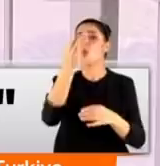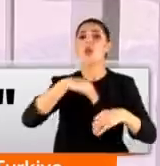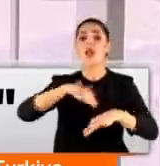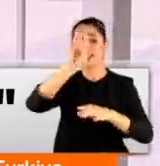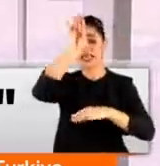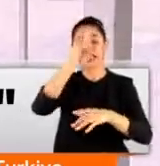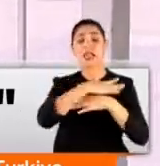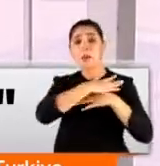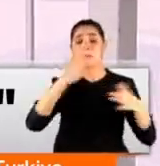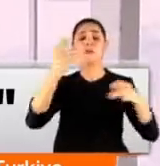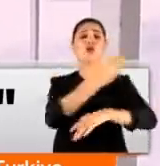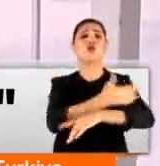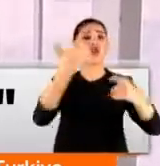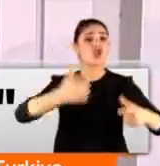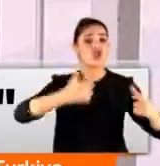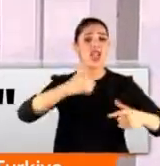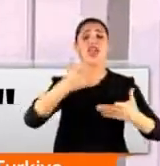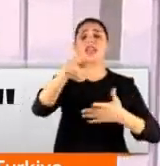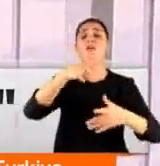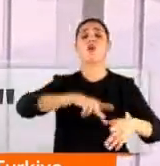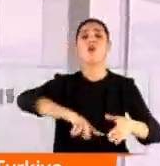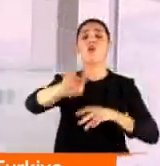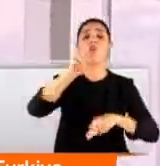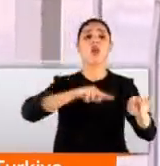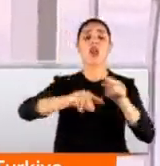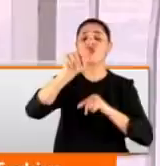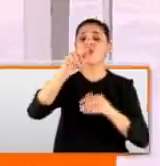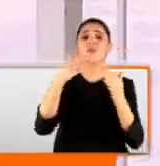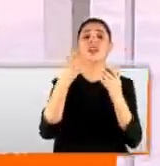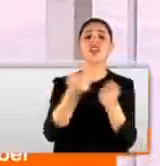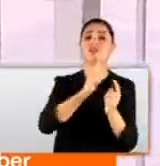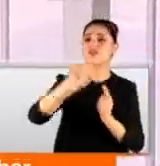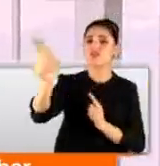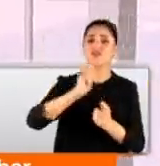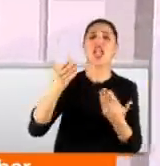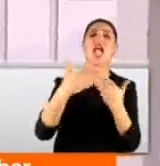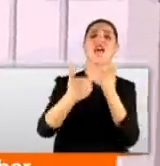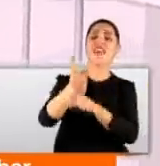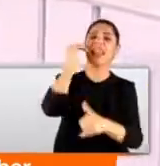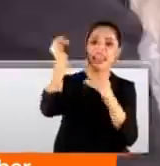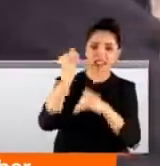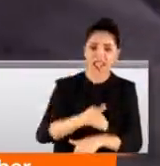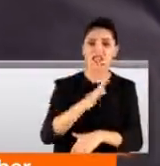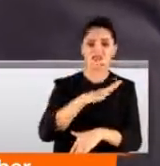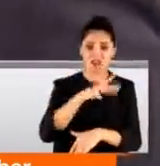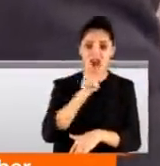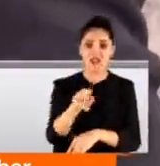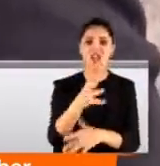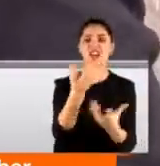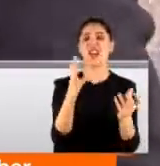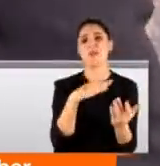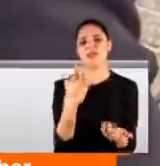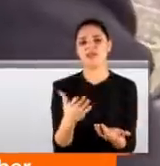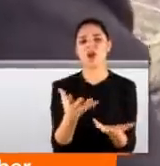İstanbul gibi büyük şehirlerde toplu ulaşımla işinize gidip akşam da yine evinize dönmek zorundaysanız. Hem de çok kalabalık.